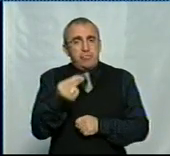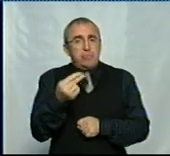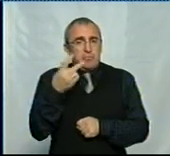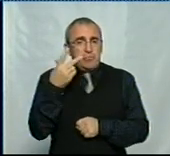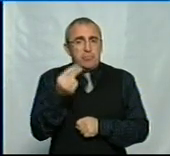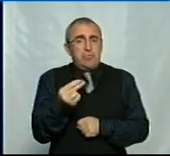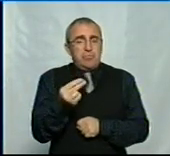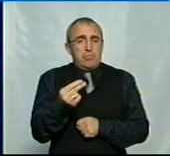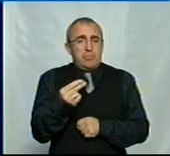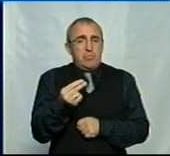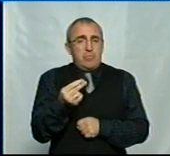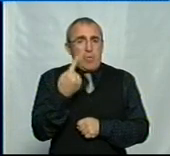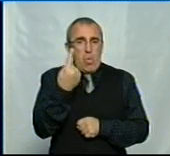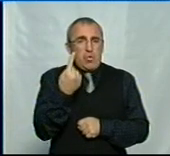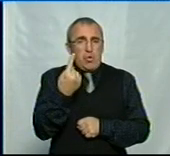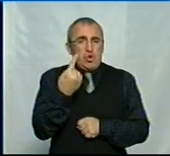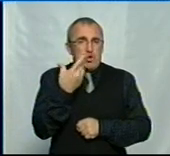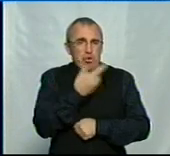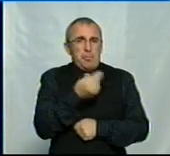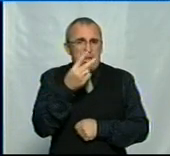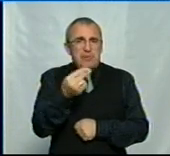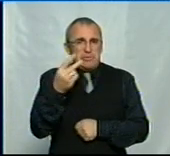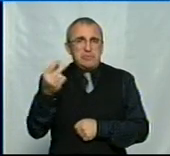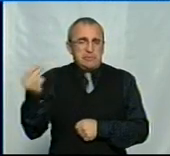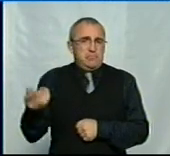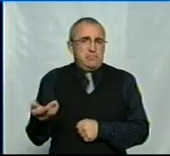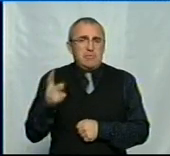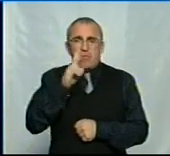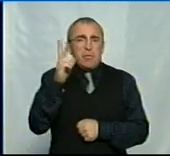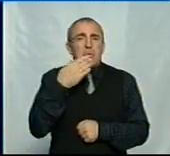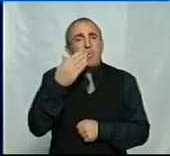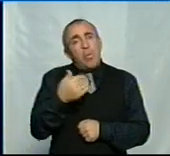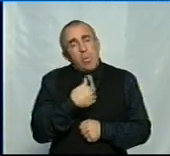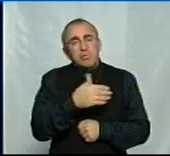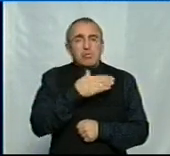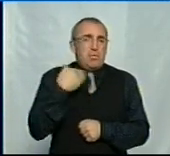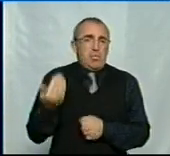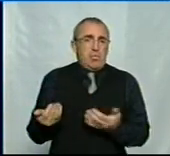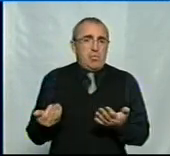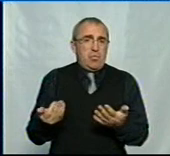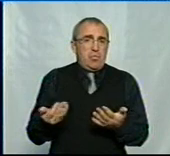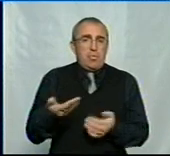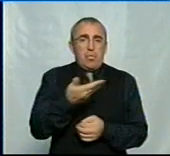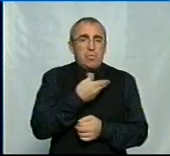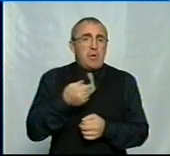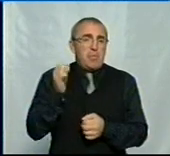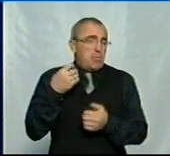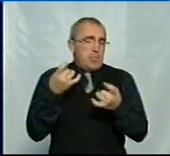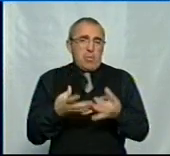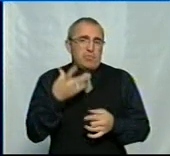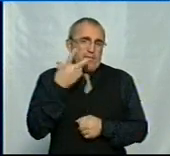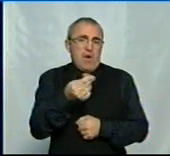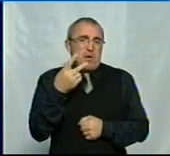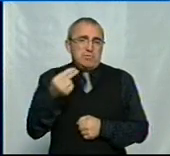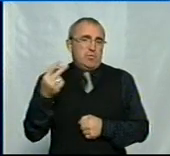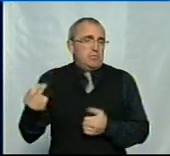навіть одним шприцем. І ніхто не питав, хочеш ти чи не хочеш. Нас просто вакцинували, щоб